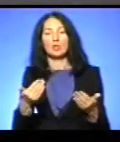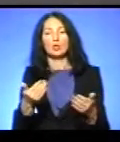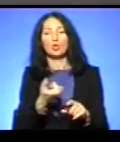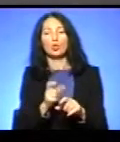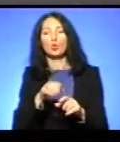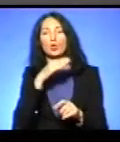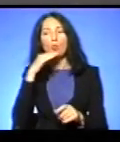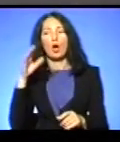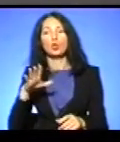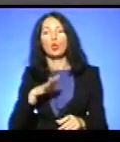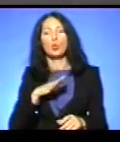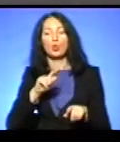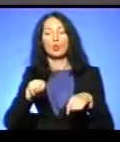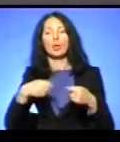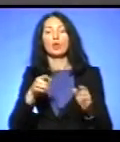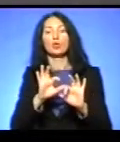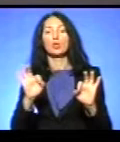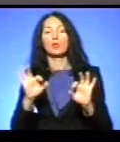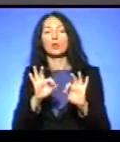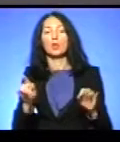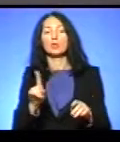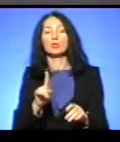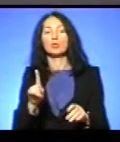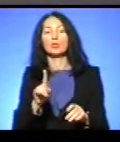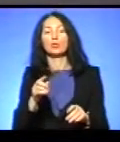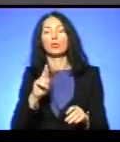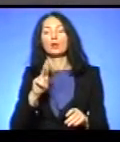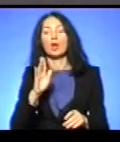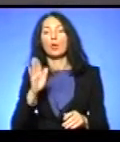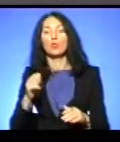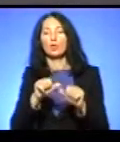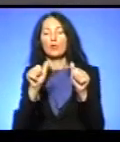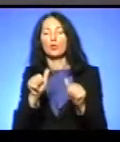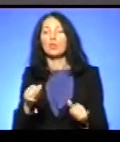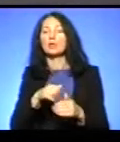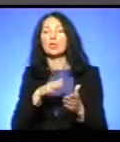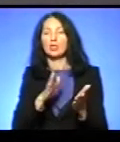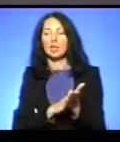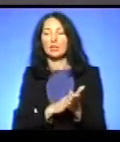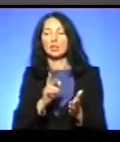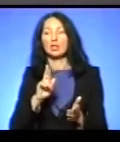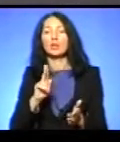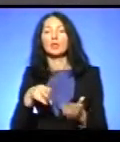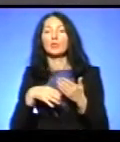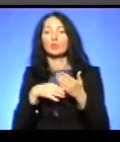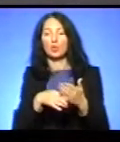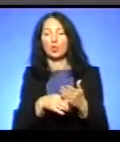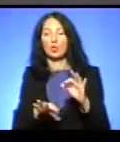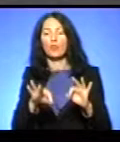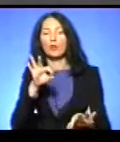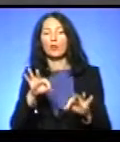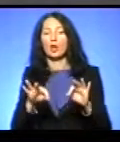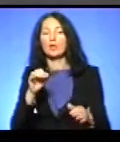надано інформації щодо того, як буде формуватися реєстр, щодо того, яким чином відбирається